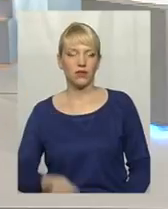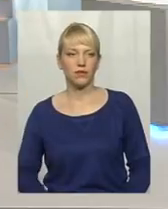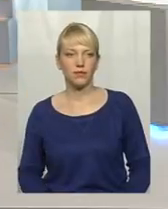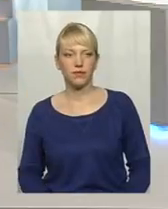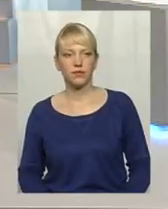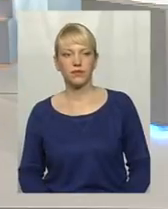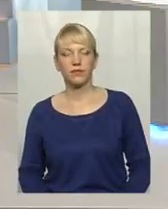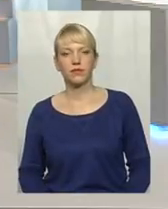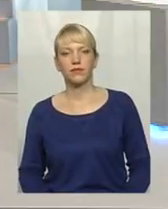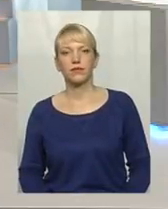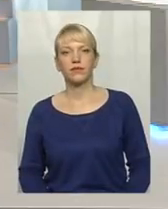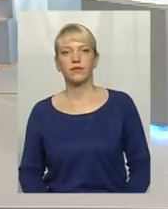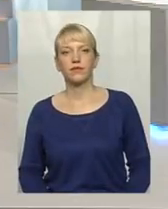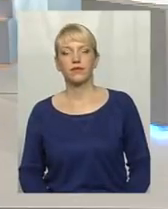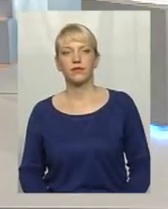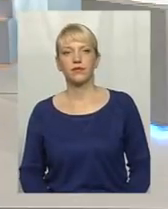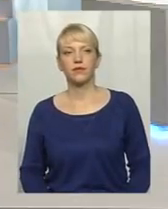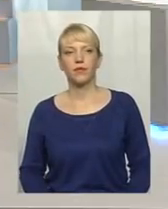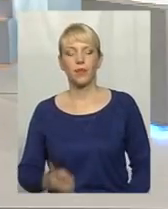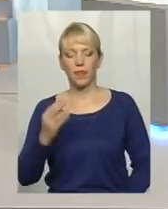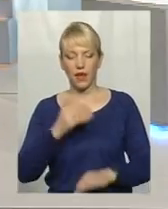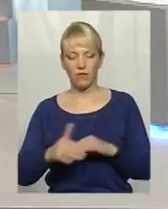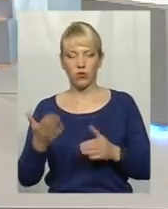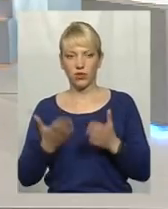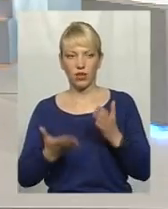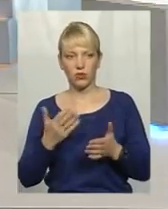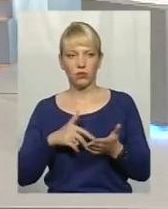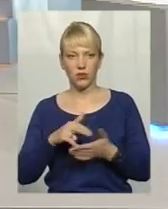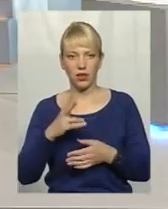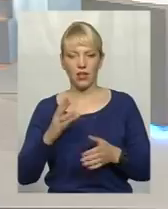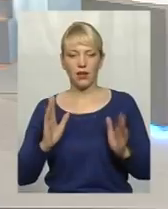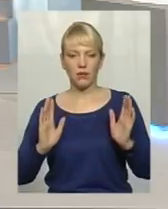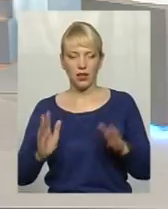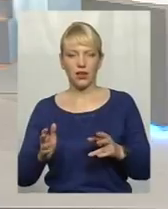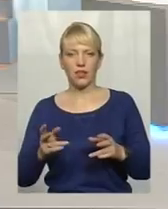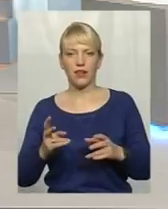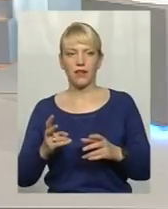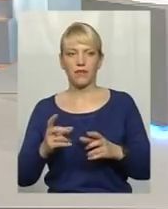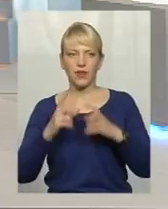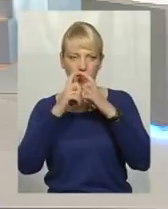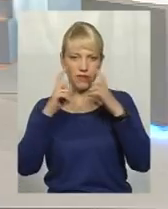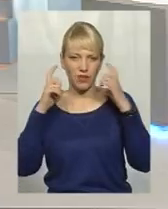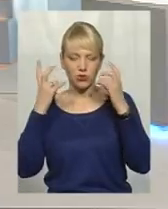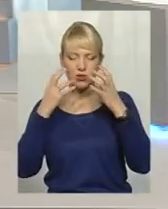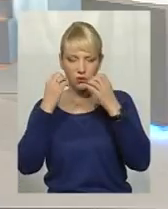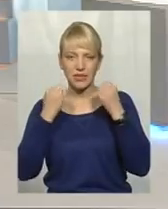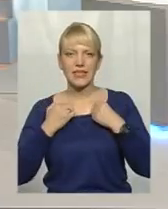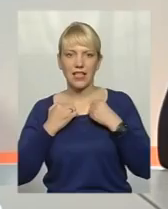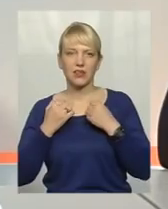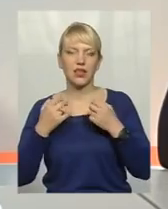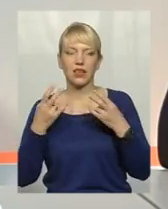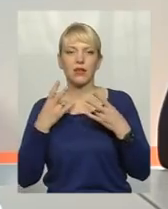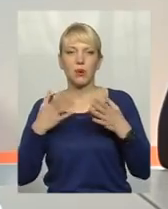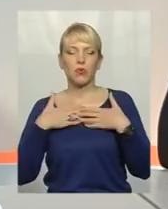Ну, можна сказати, що на вулиці, якщо ти йдеш по тротуару і нікуди нікого немає, варто маску зняти. Краще подихати свіжим